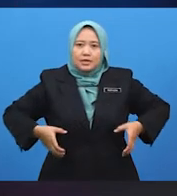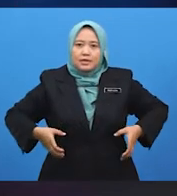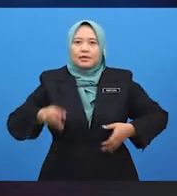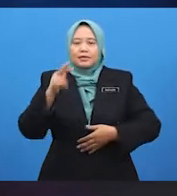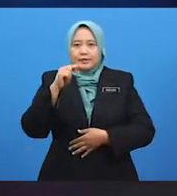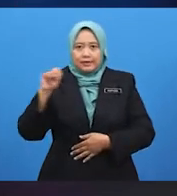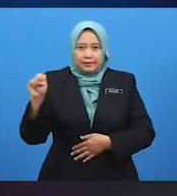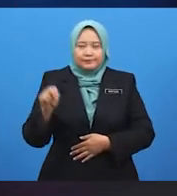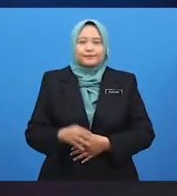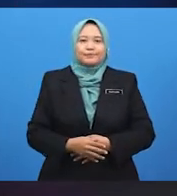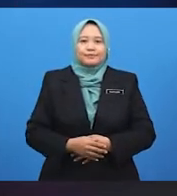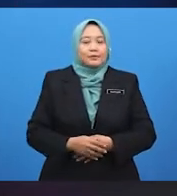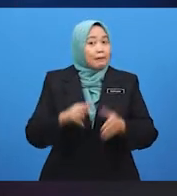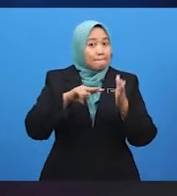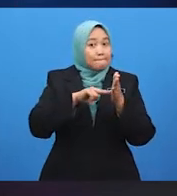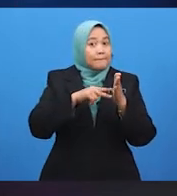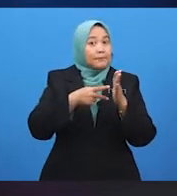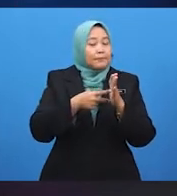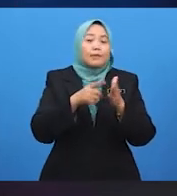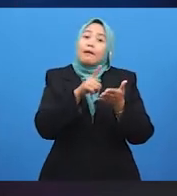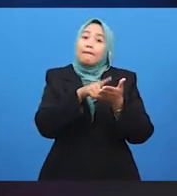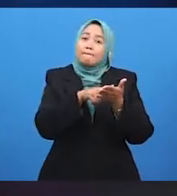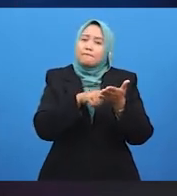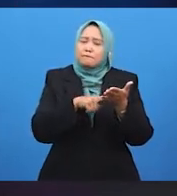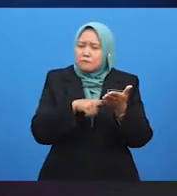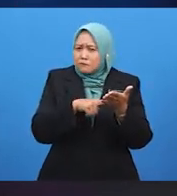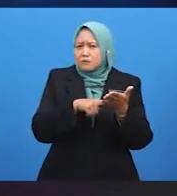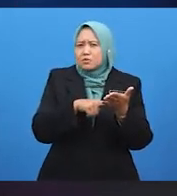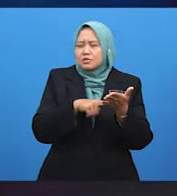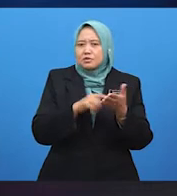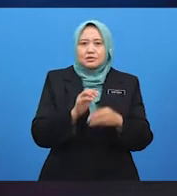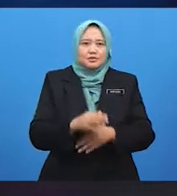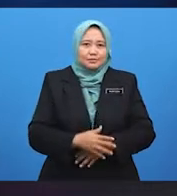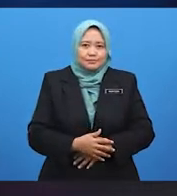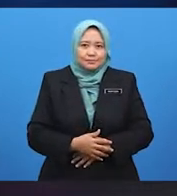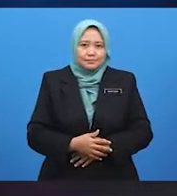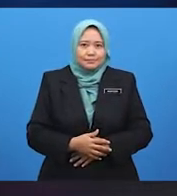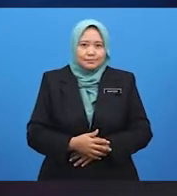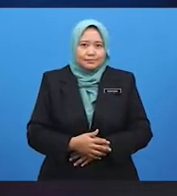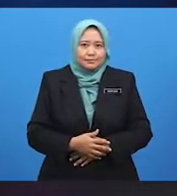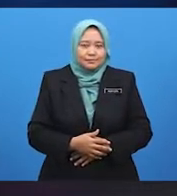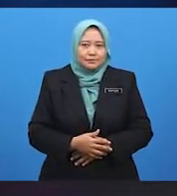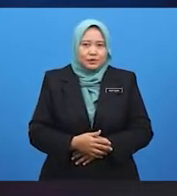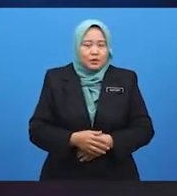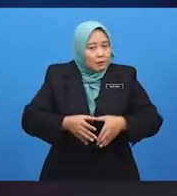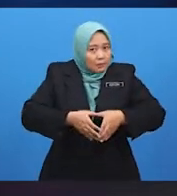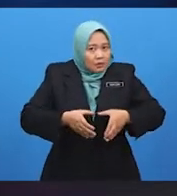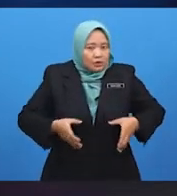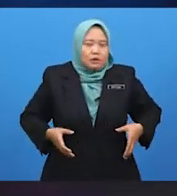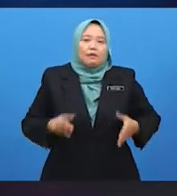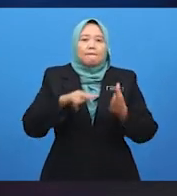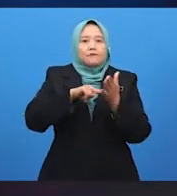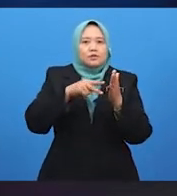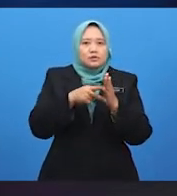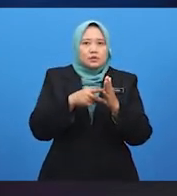keberanian? Kumki, cuba beritahu, cikgu, apakah maksud nilai keberanian? Keberanian bermaksud